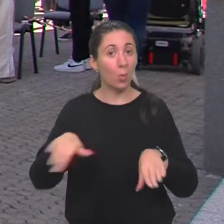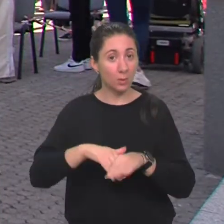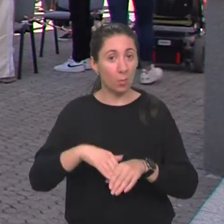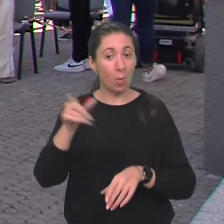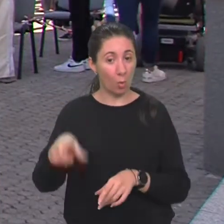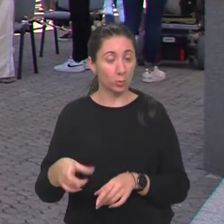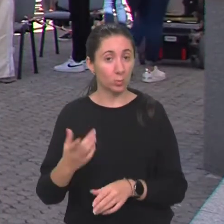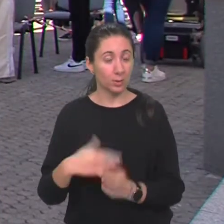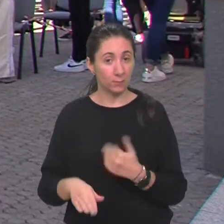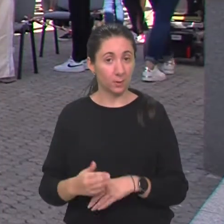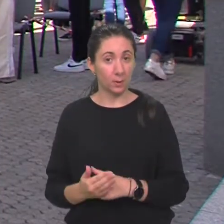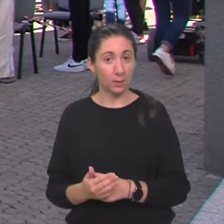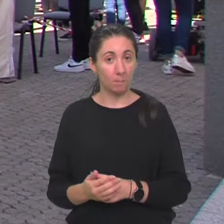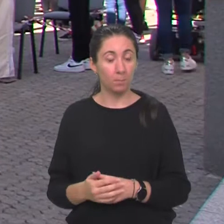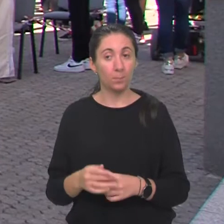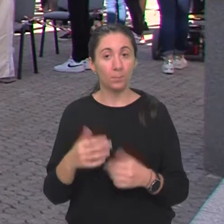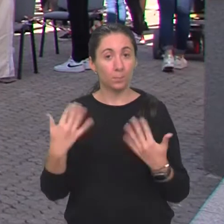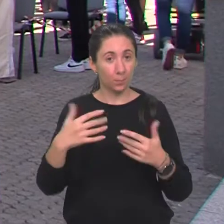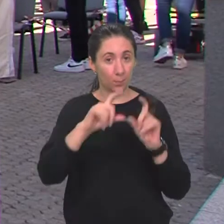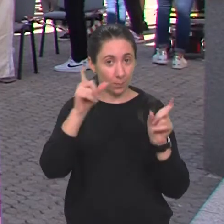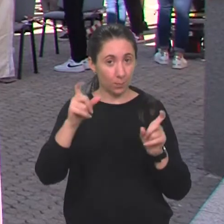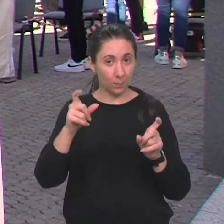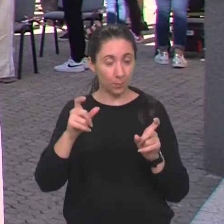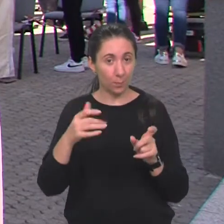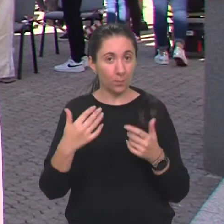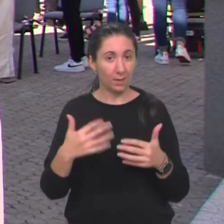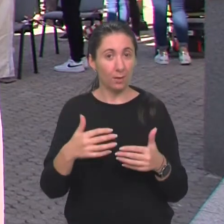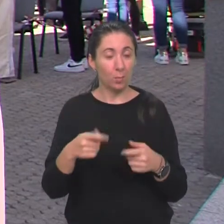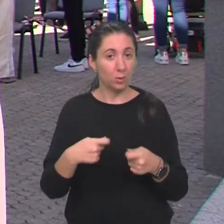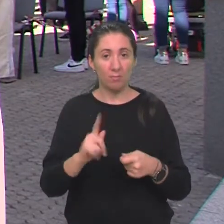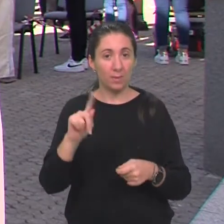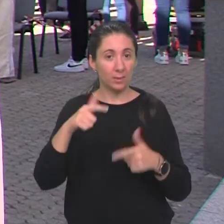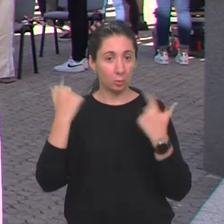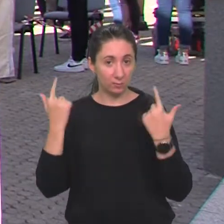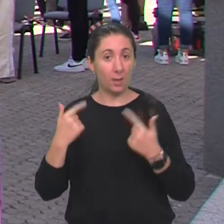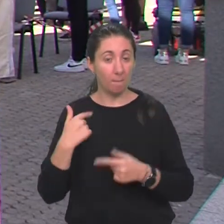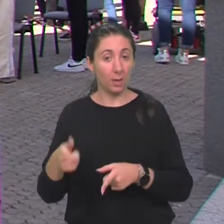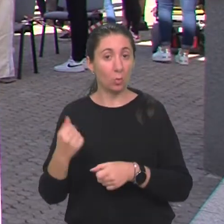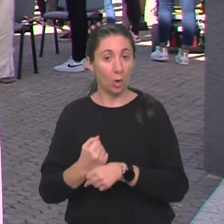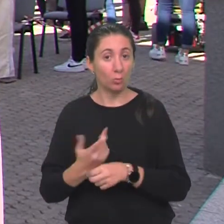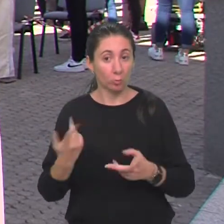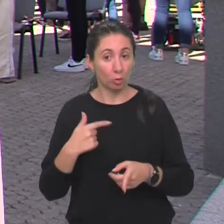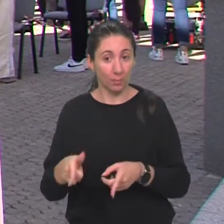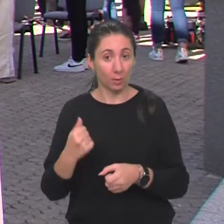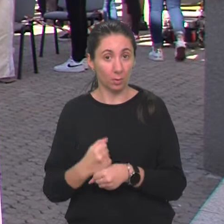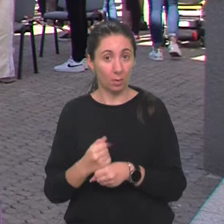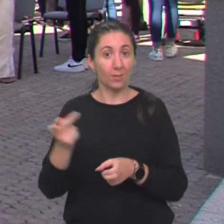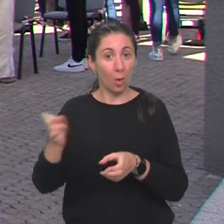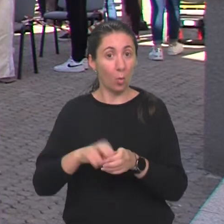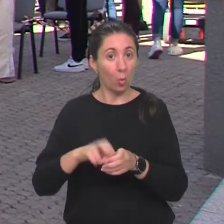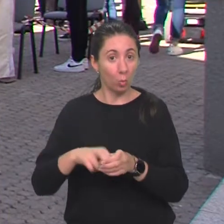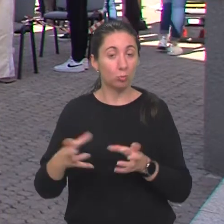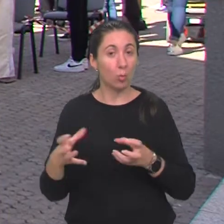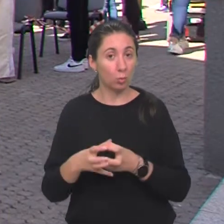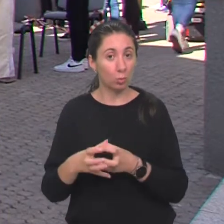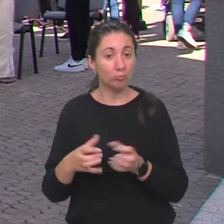osobu s njima lidite? Poslodavci nisu svjesni, zato mi činimo ovo što činimo, da ih uključimo u